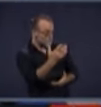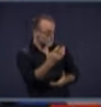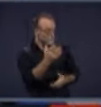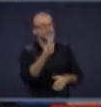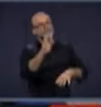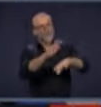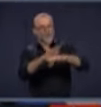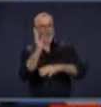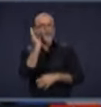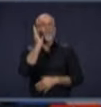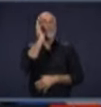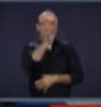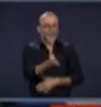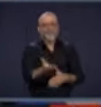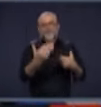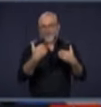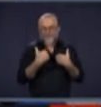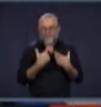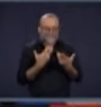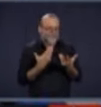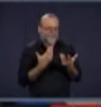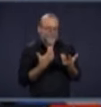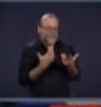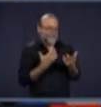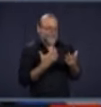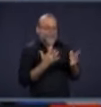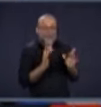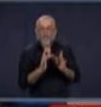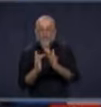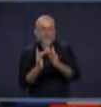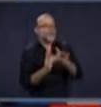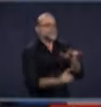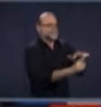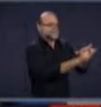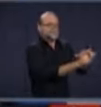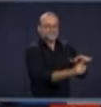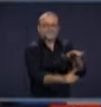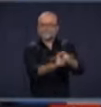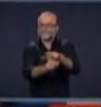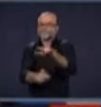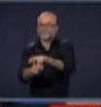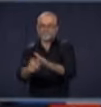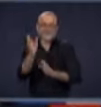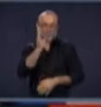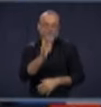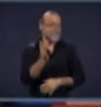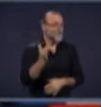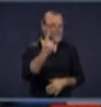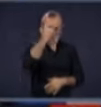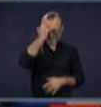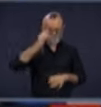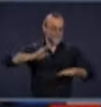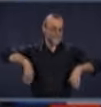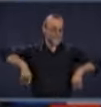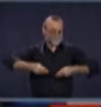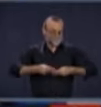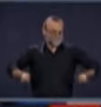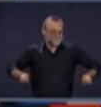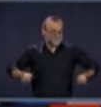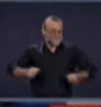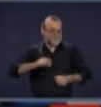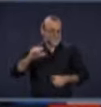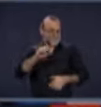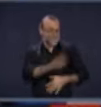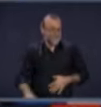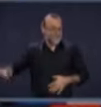C'est sûr qu'il y aura d'autres cas puisqu'il y aura davantage de contacts et comme le virus